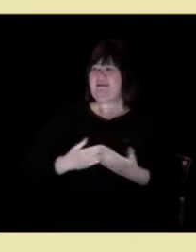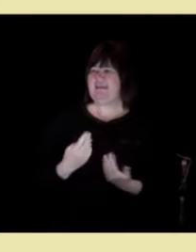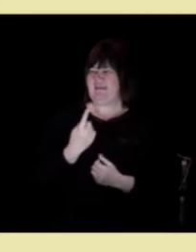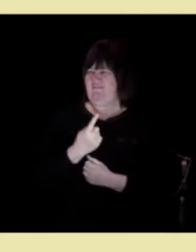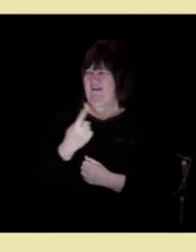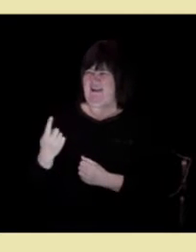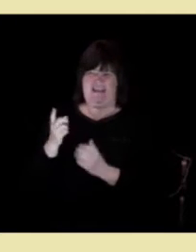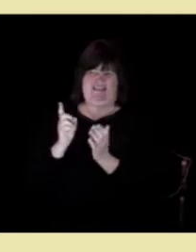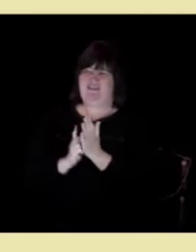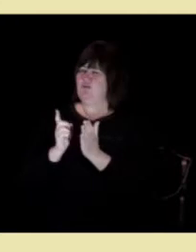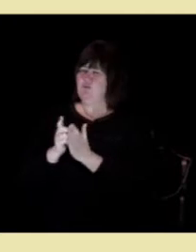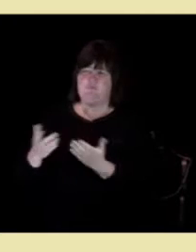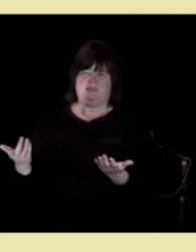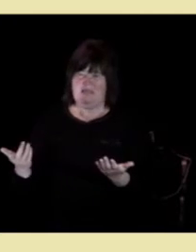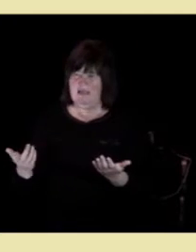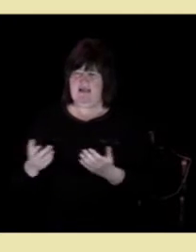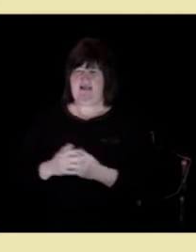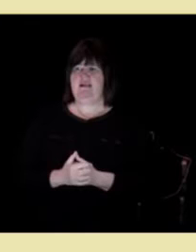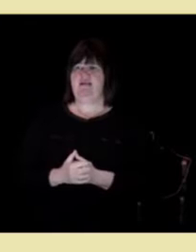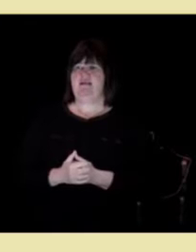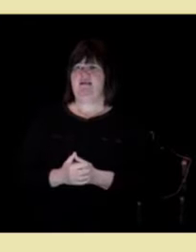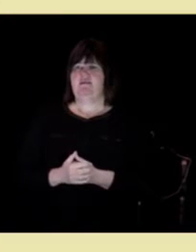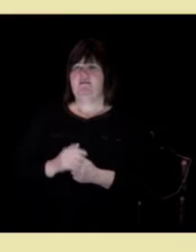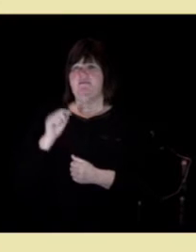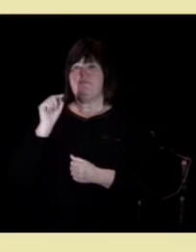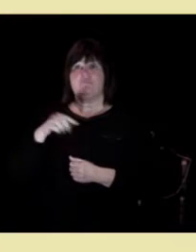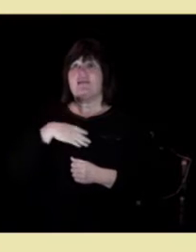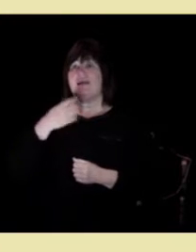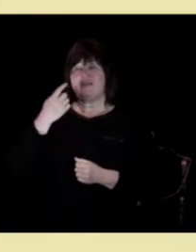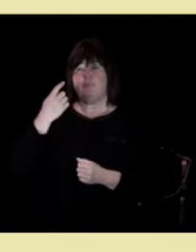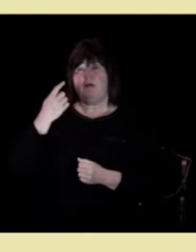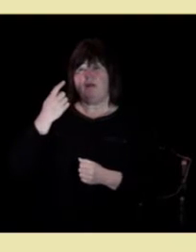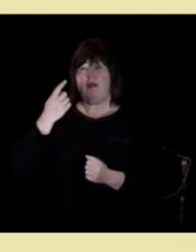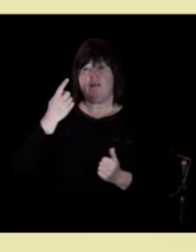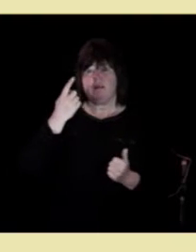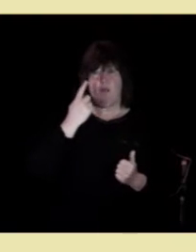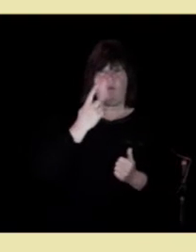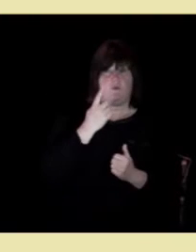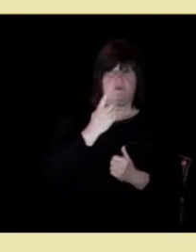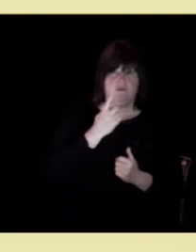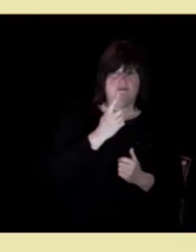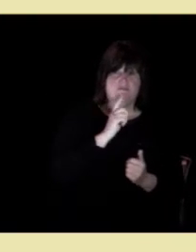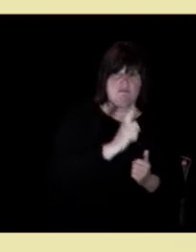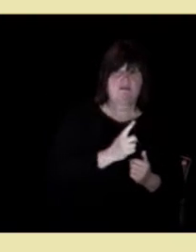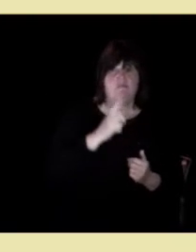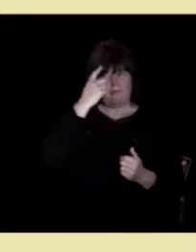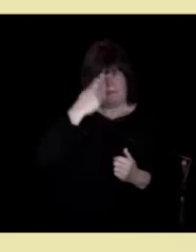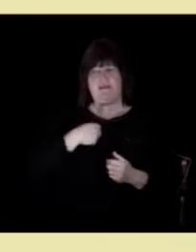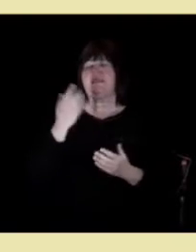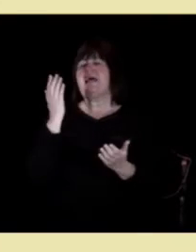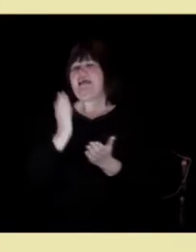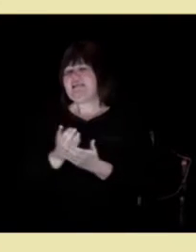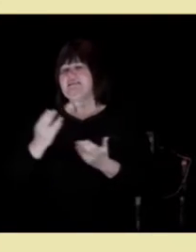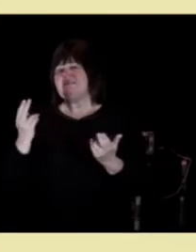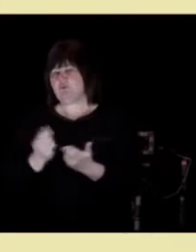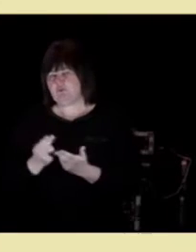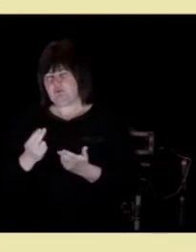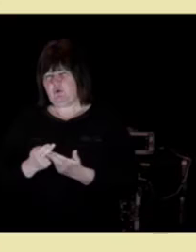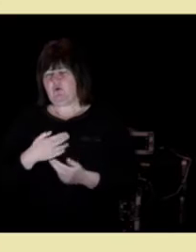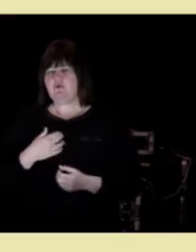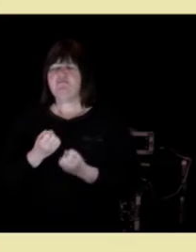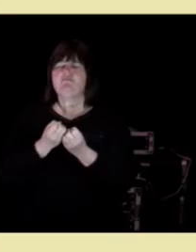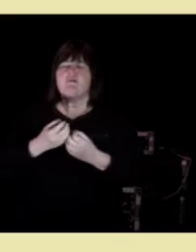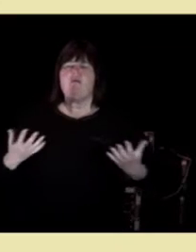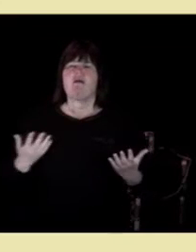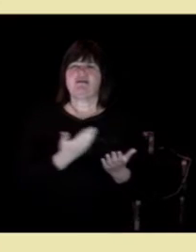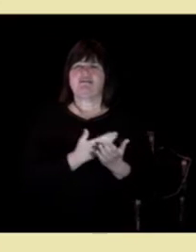diagnosen. Det er ikke bare klok sagt, jeg mener det er rektig også. Vi har mange tjenester som er gode